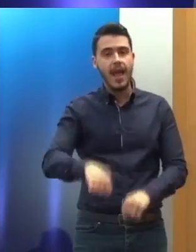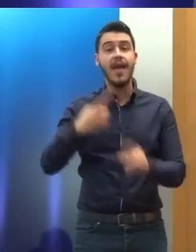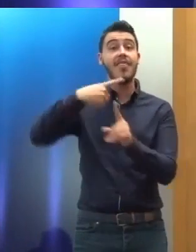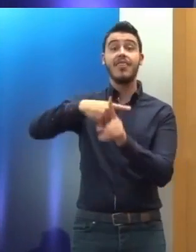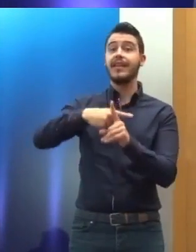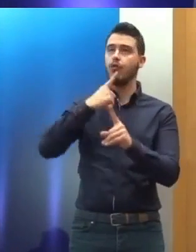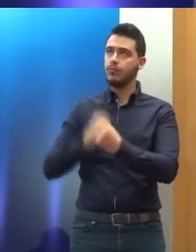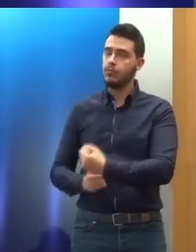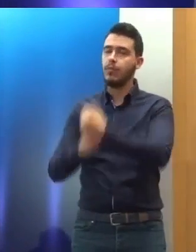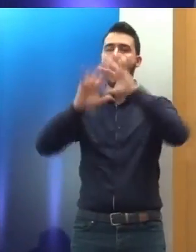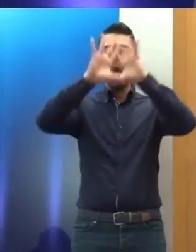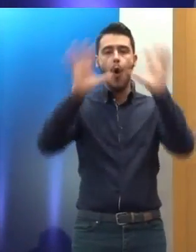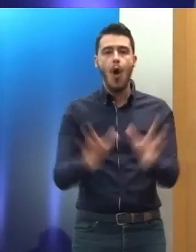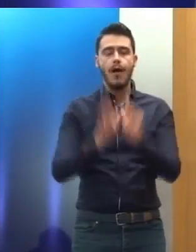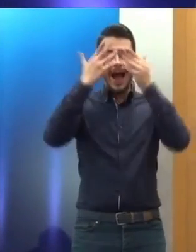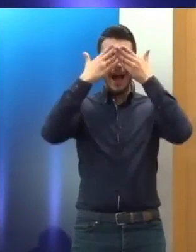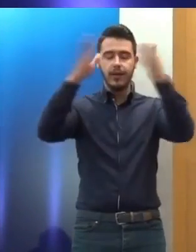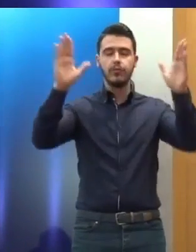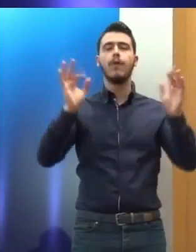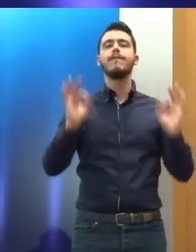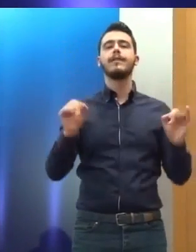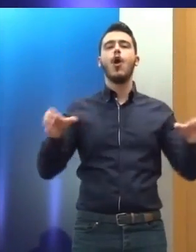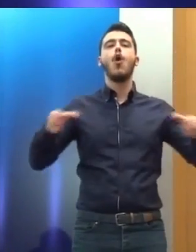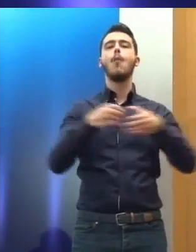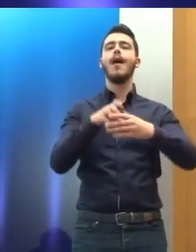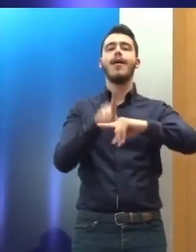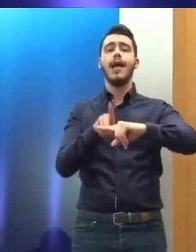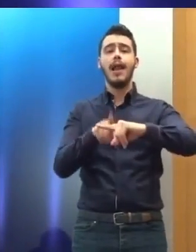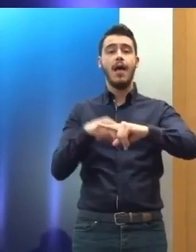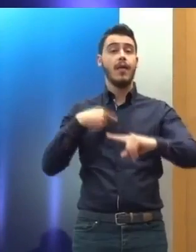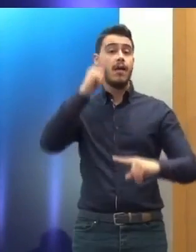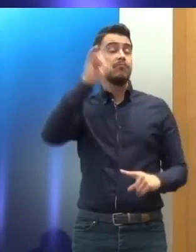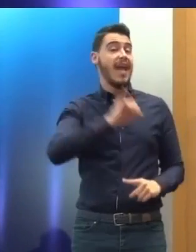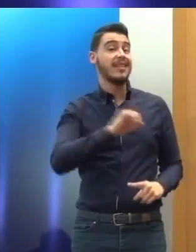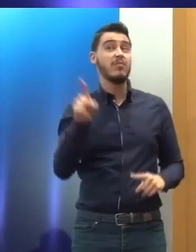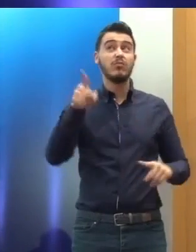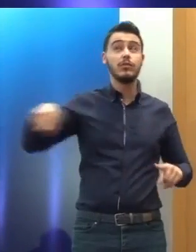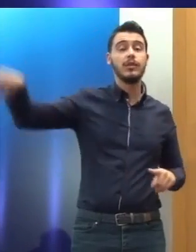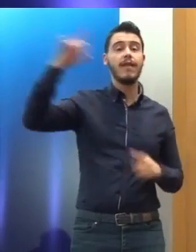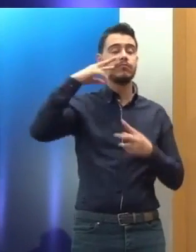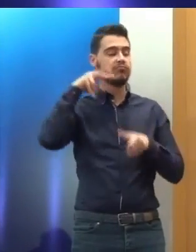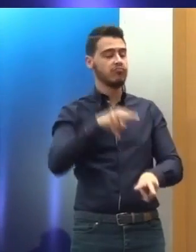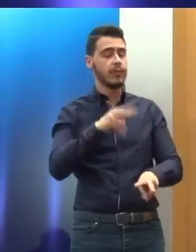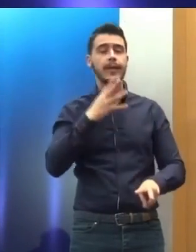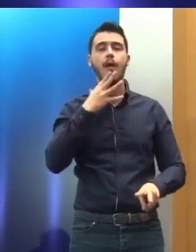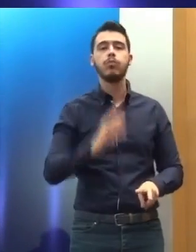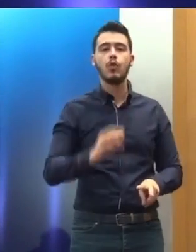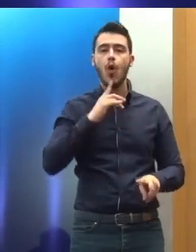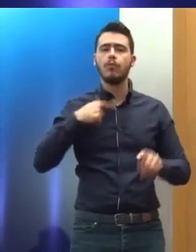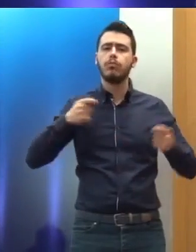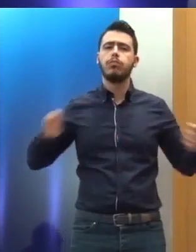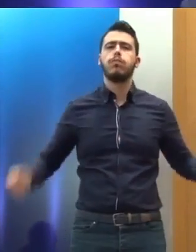γίνει. Και βέβαια οι ελληνικές αντιπροσωπίες έκαναν μεγάλη εντύπωση στα μέλη της Επιτροπής, από όσο μπορούμε να ξέρουμε, για τον